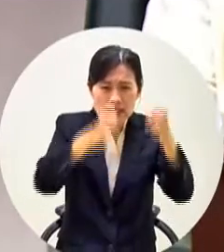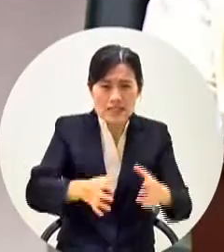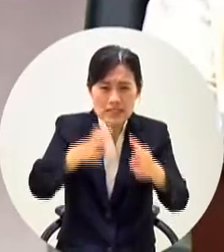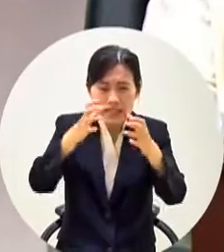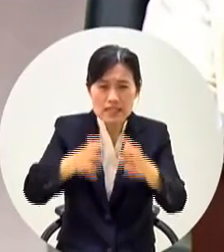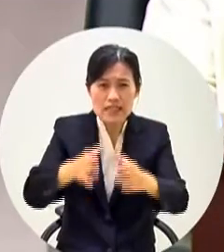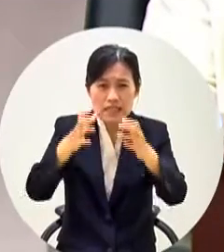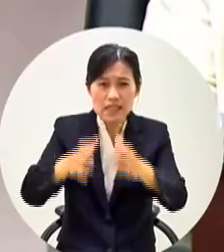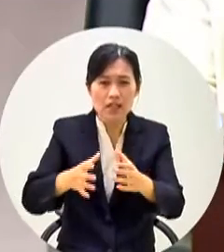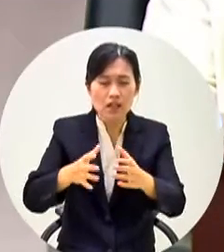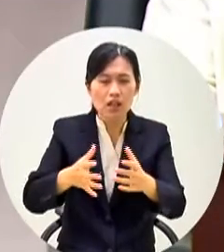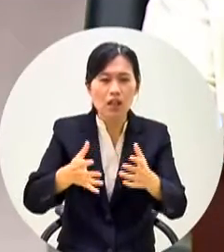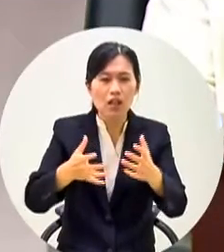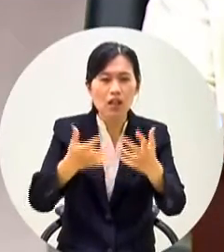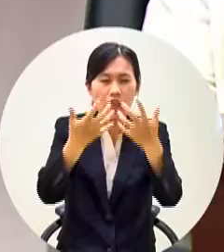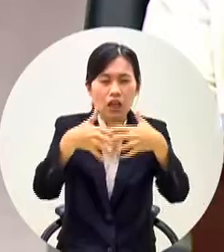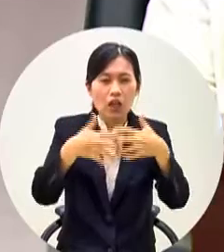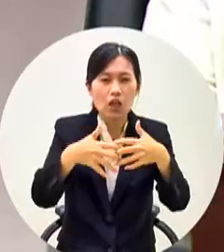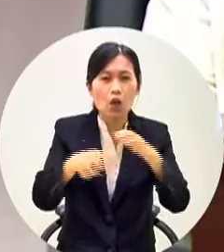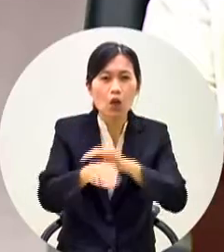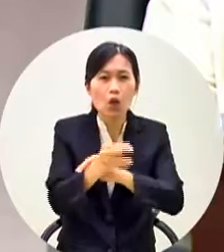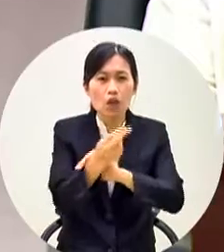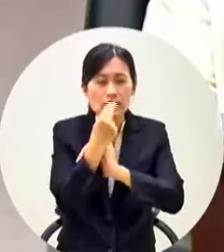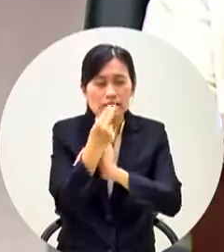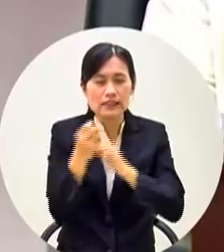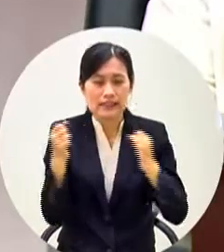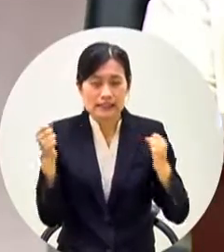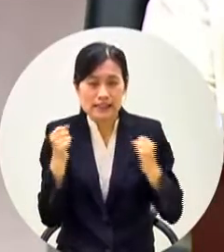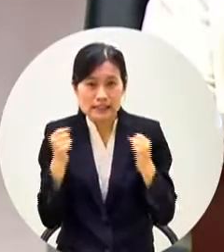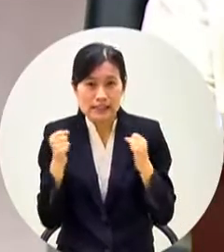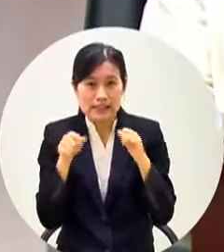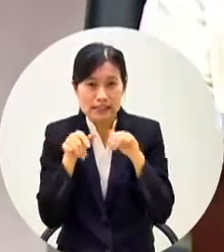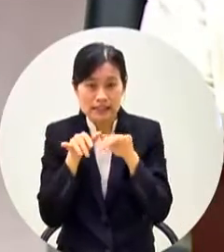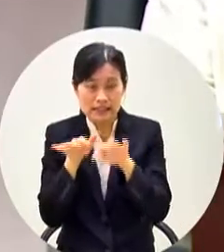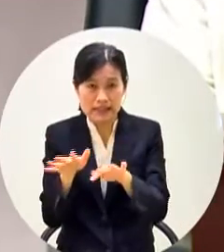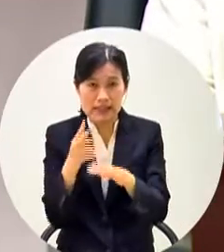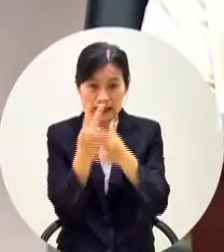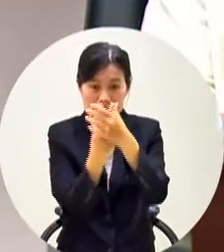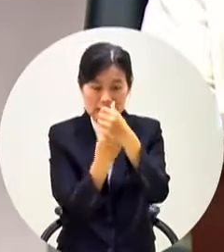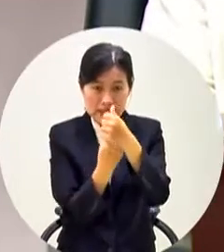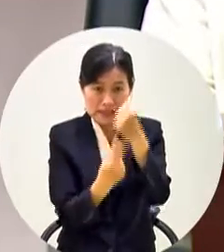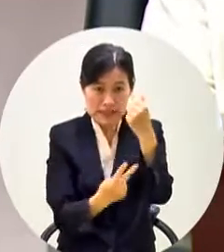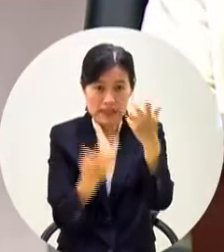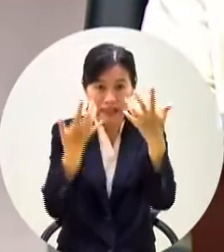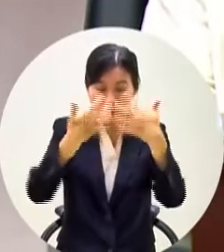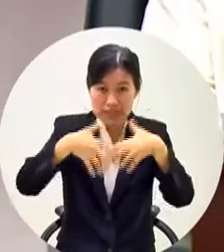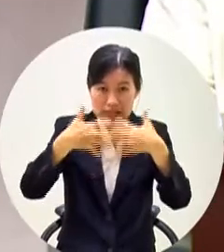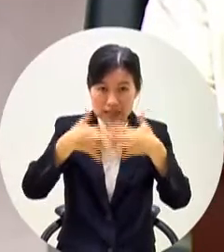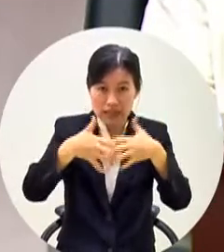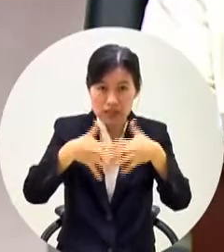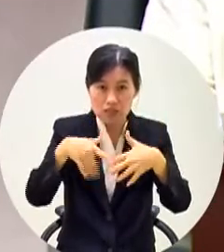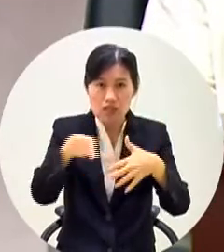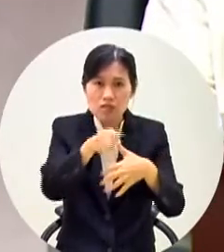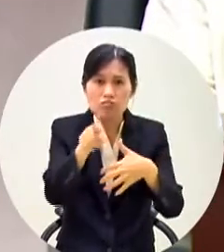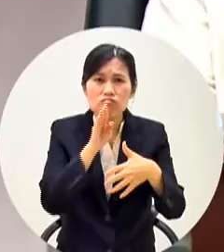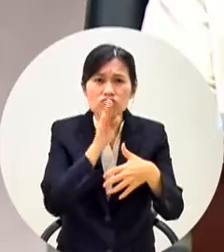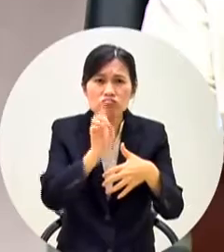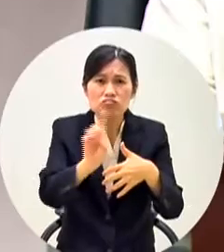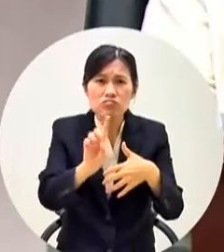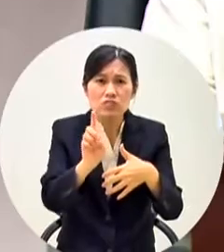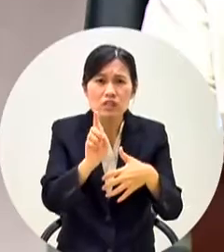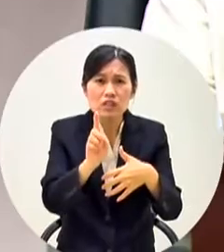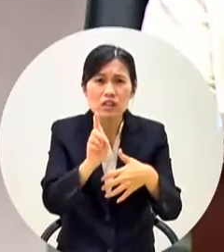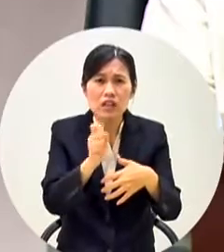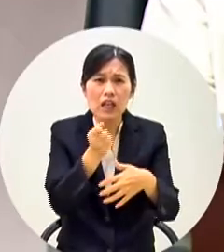現在就直稱空氣清淨機跟冷氣機叫雙機這個雙機你們是勞務標